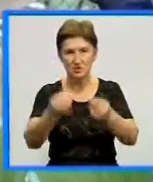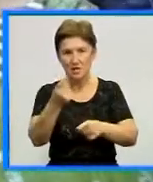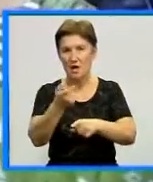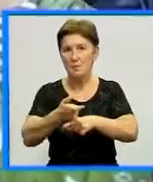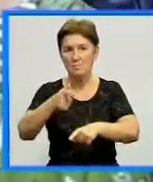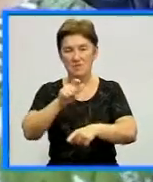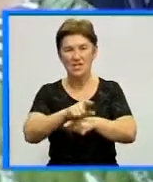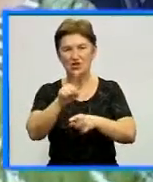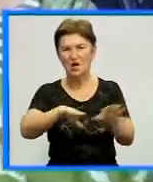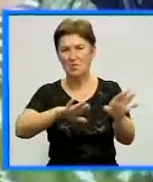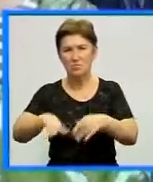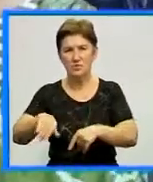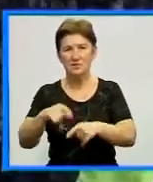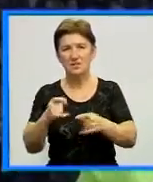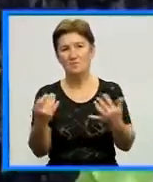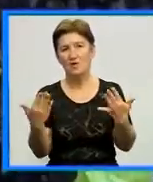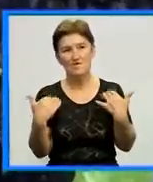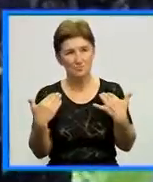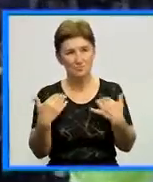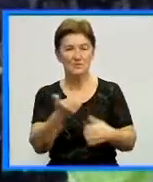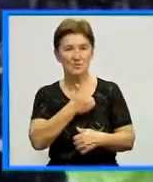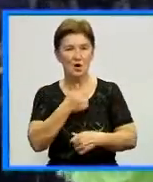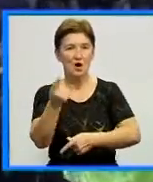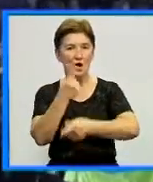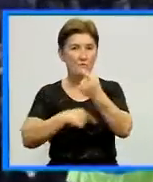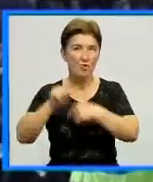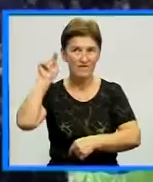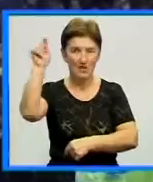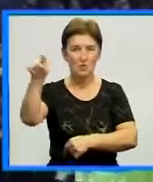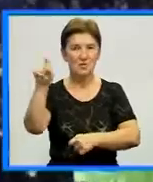прикордонників після нетривалого перепочинку планує повернутися на Схід.